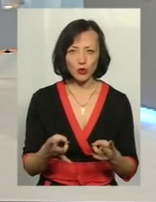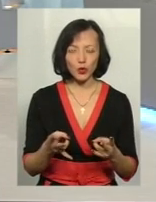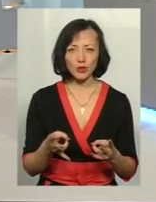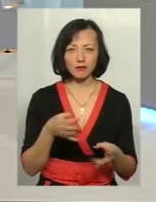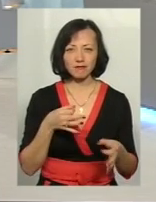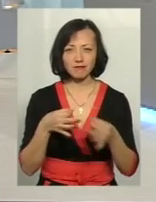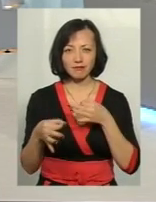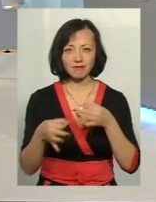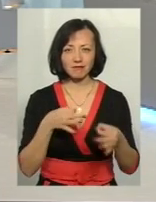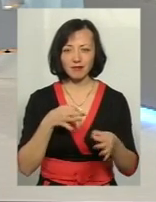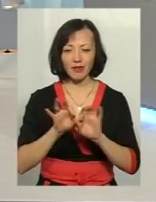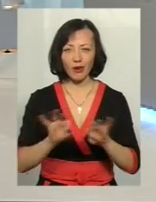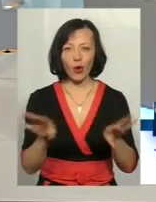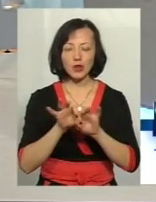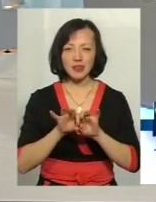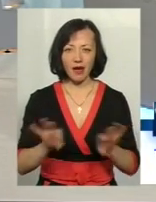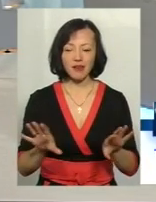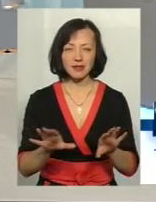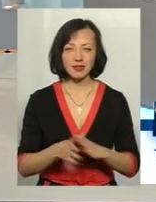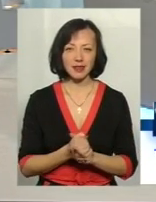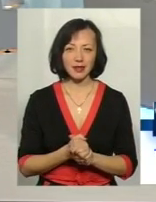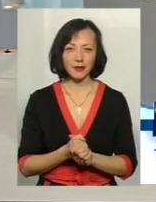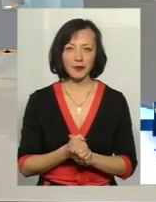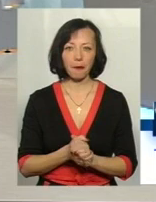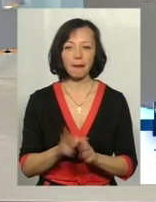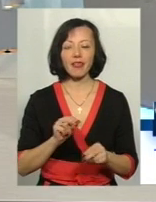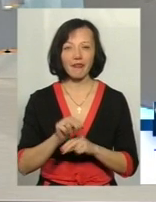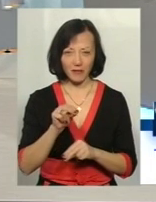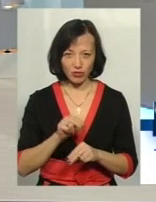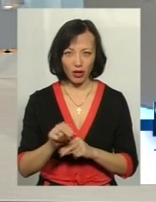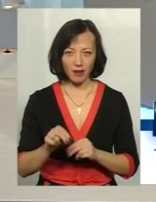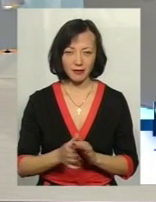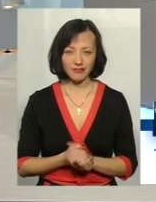тих роз'яснень і навчань.